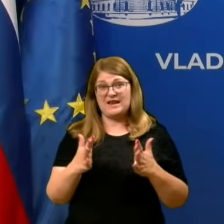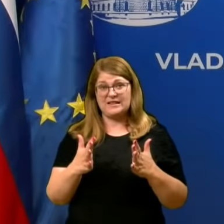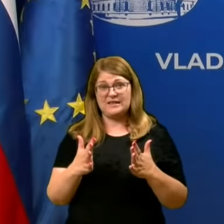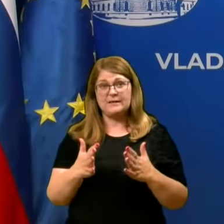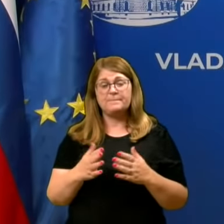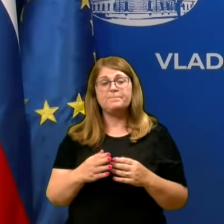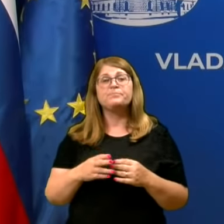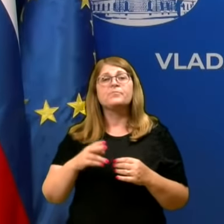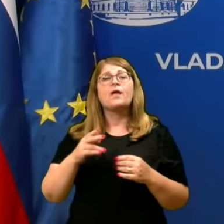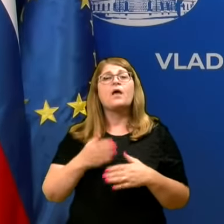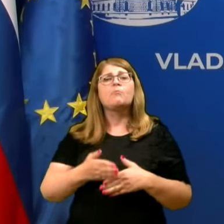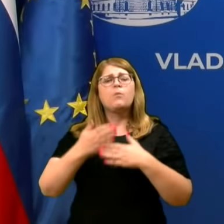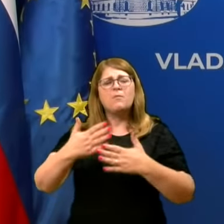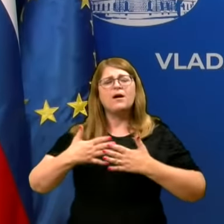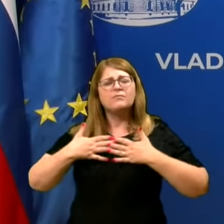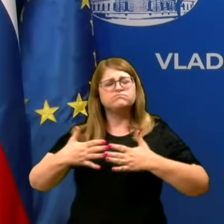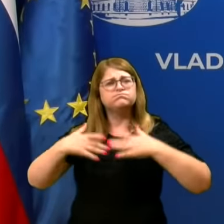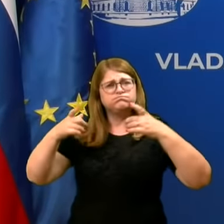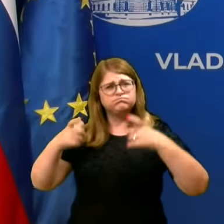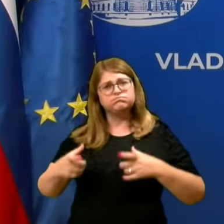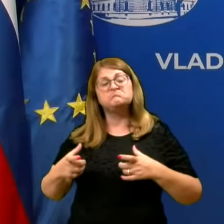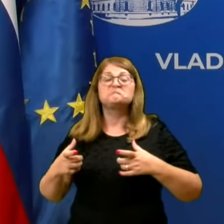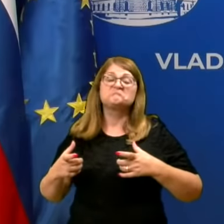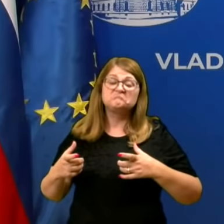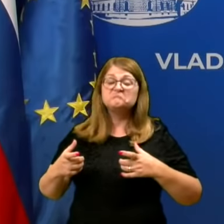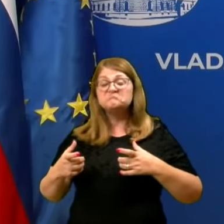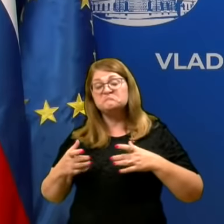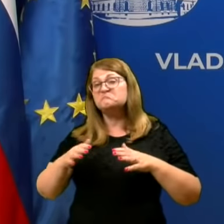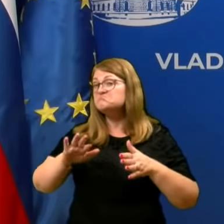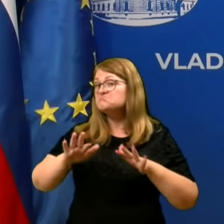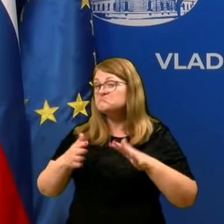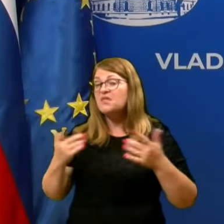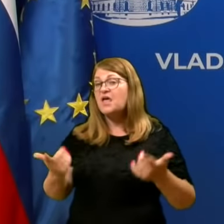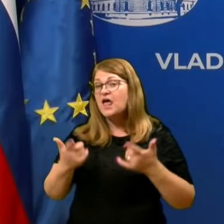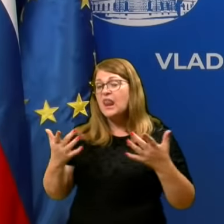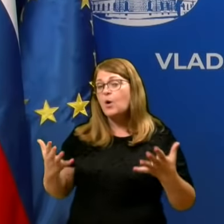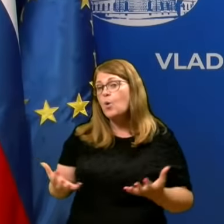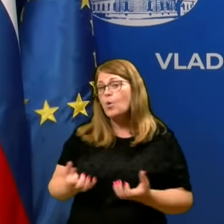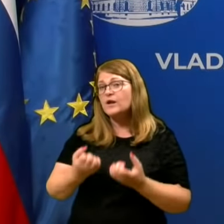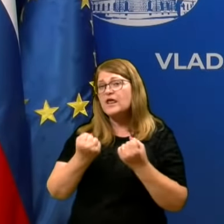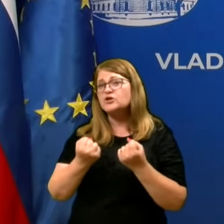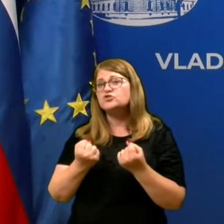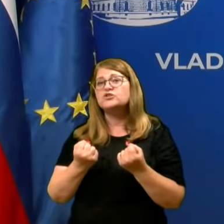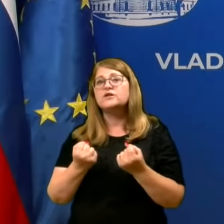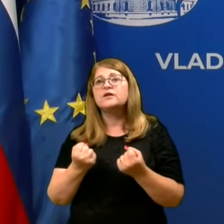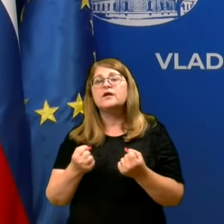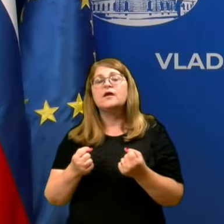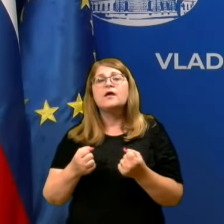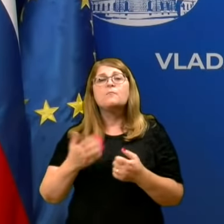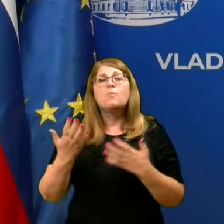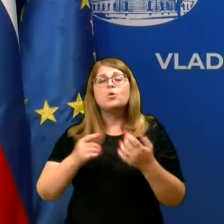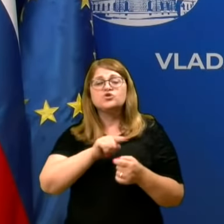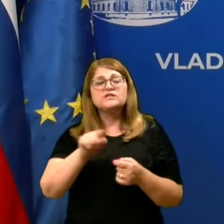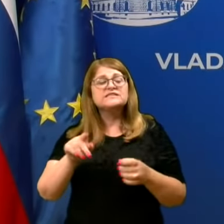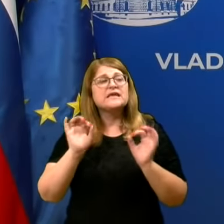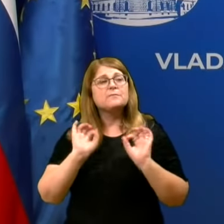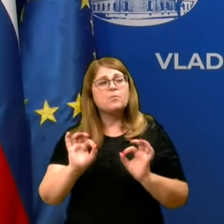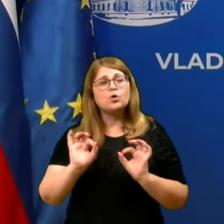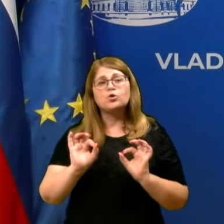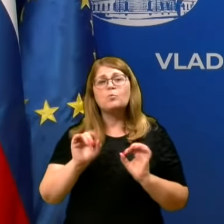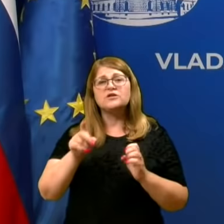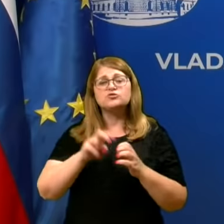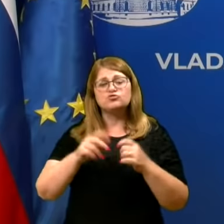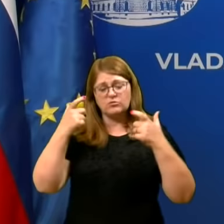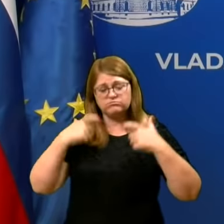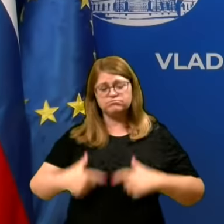umetna ventilacija, a pravzaprav potencijalno lako reši, premo stik kritično vdobje, smo pa tisti, ki imajo nek dober potencijal v zdravitek, so biološko še